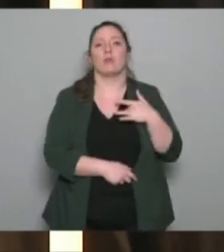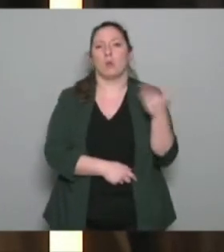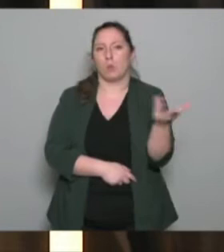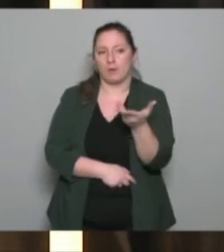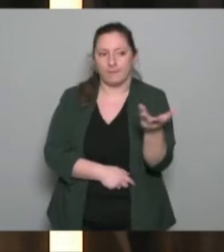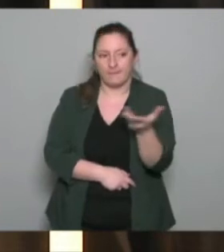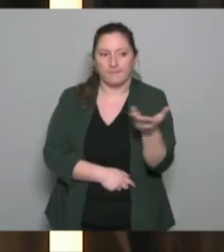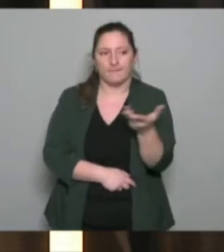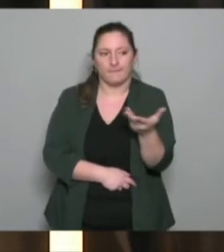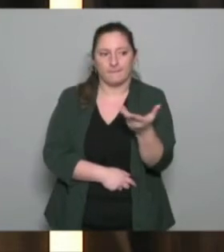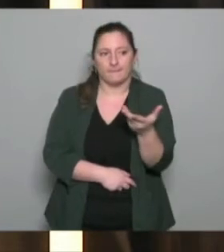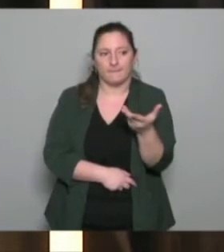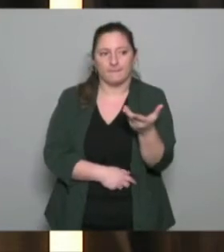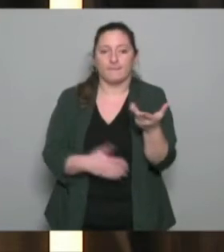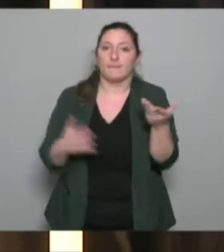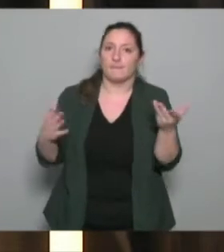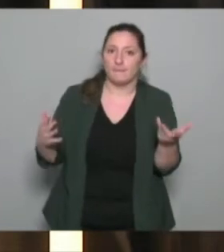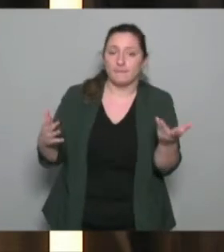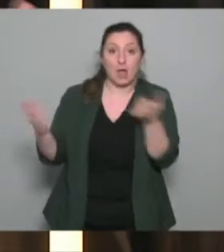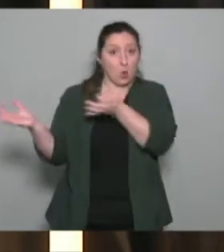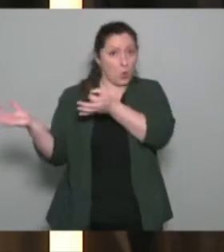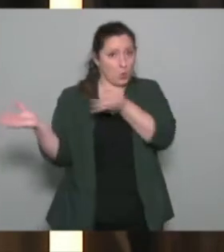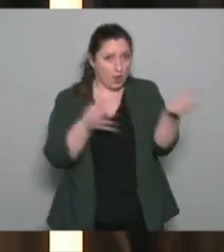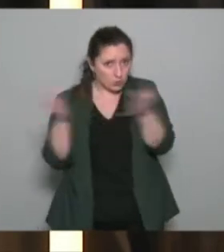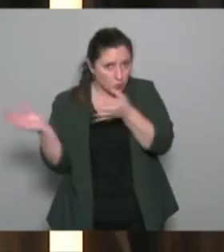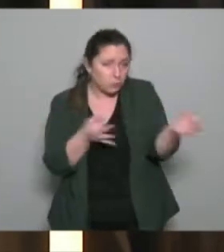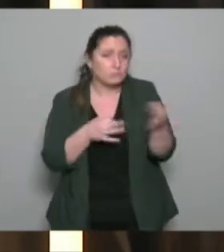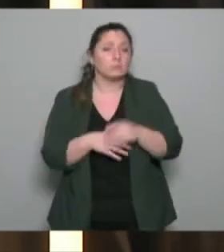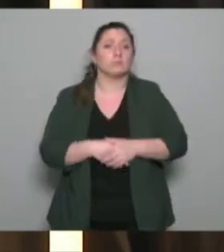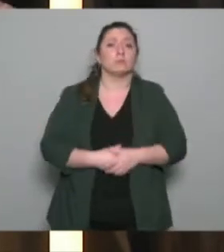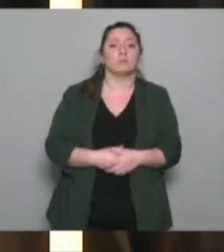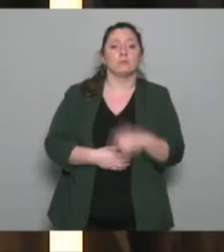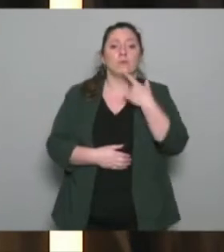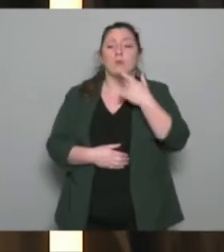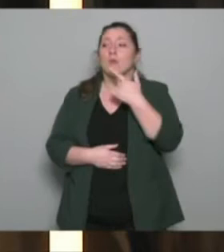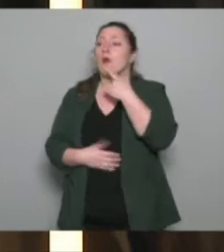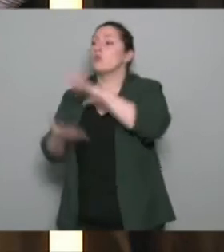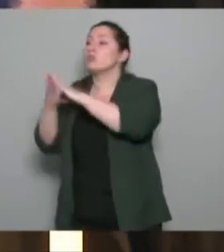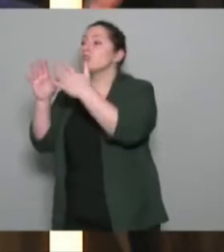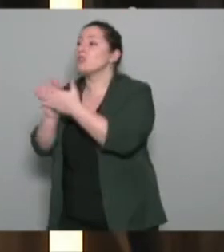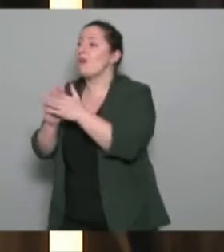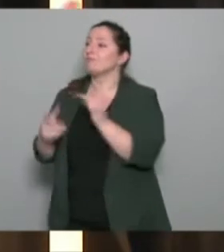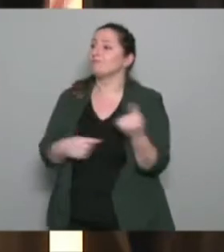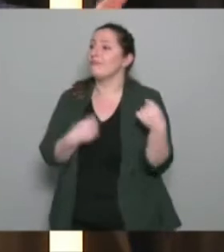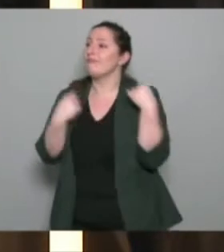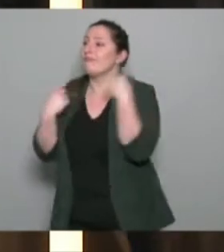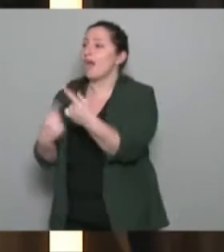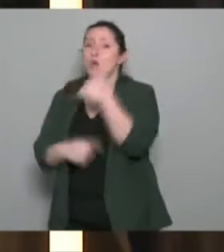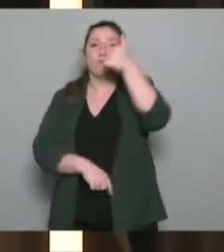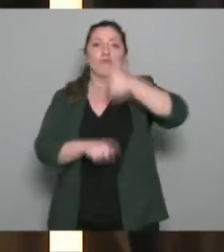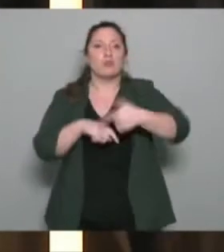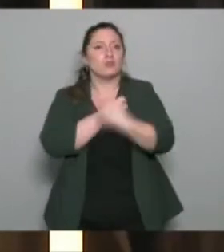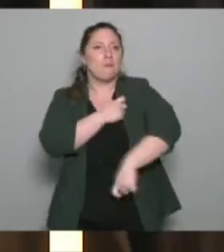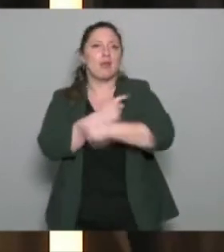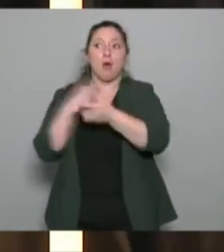continuité de ce qui sera mis en place, soit dans une association parce que je viens une fois par semaine, mais après.